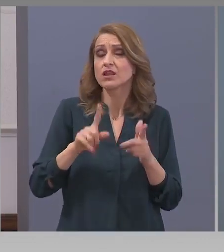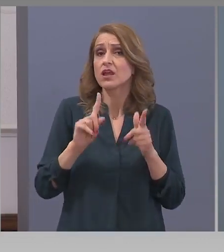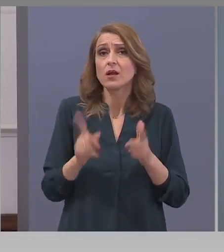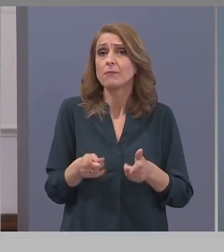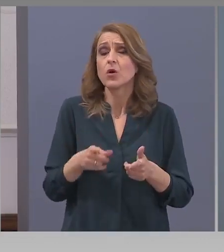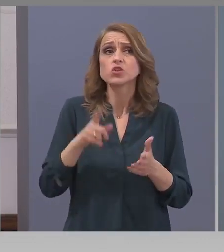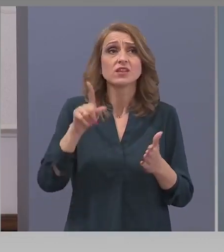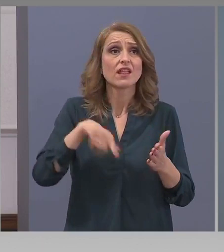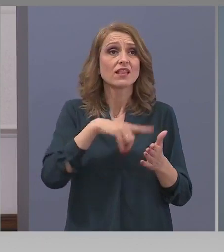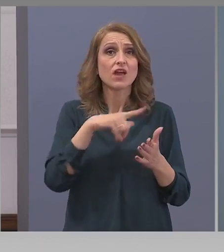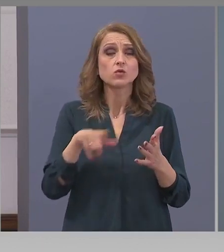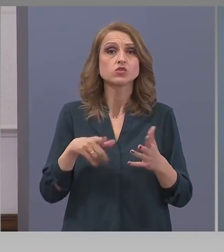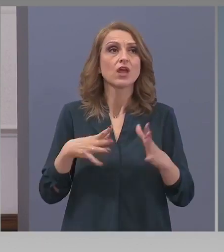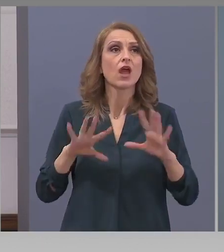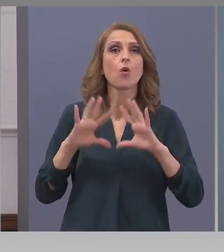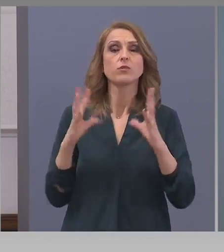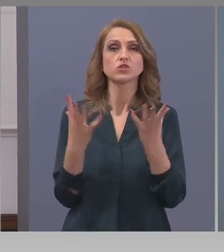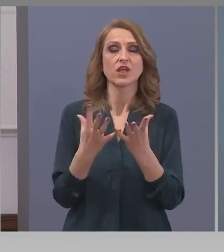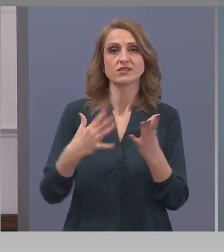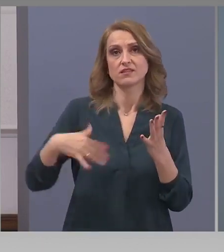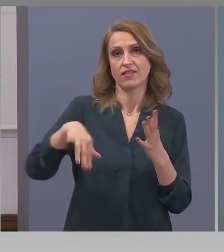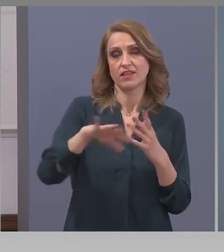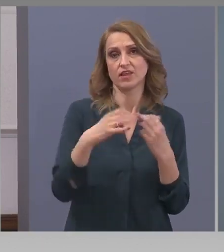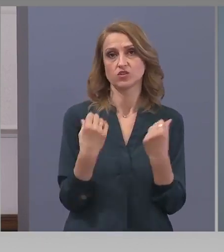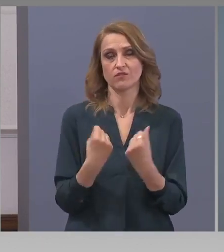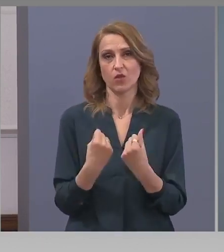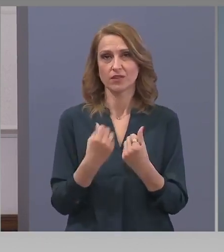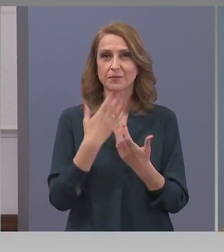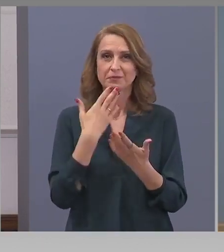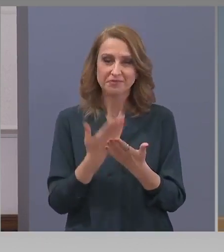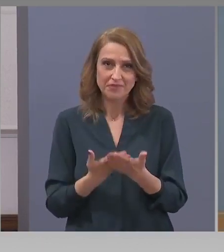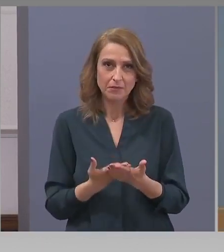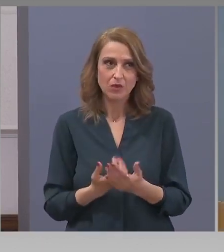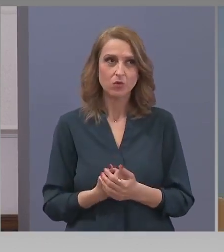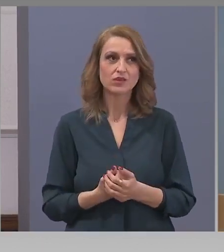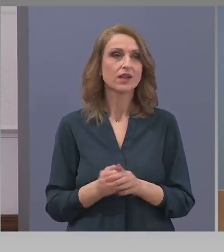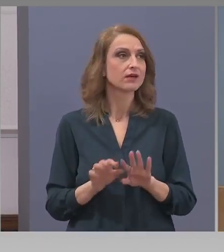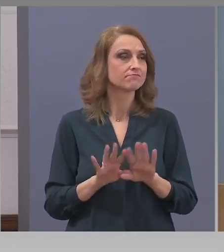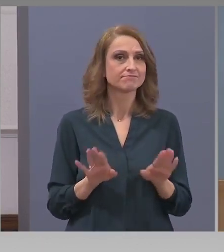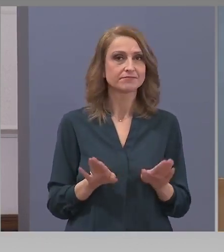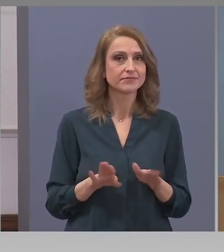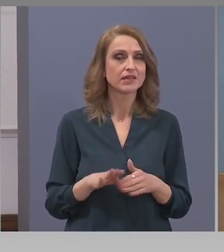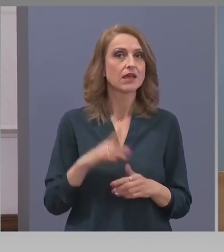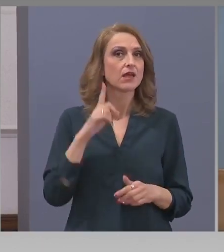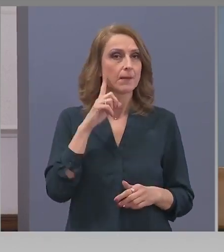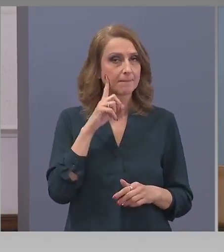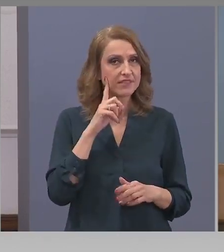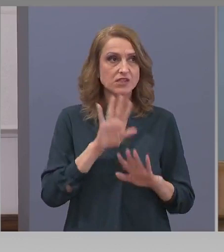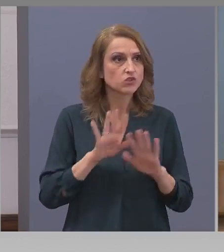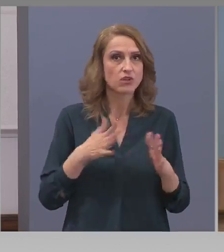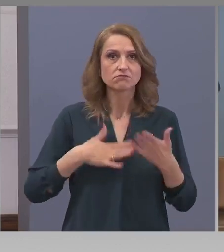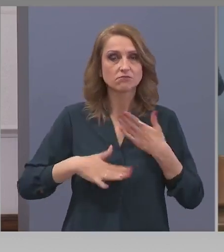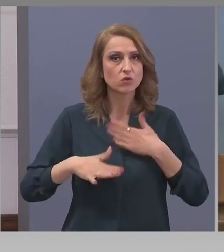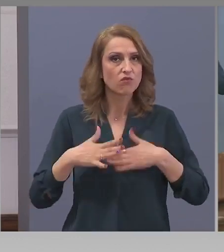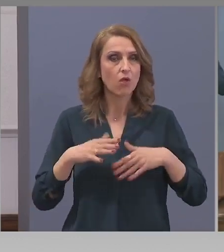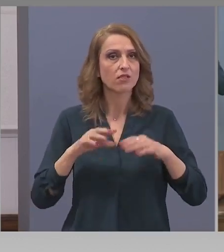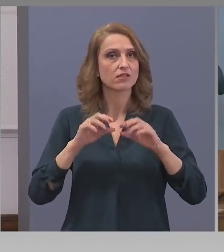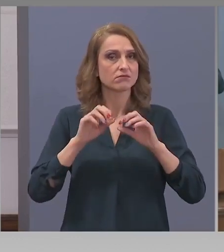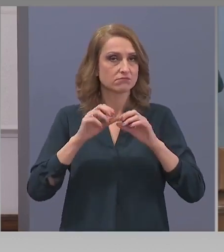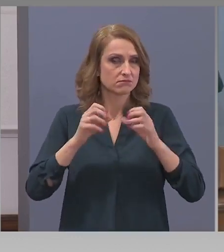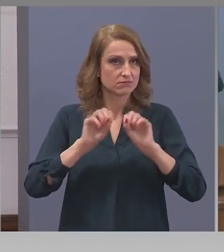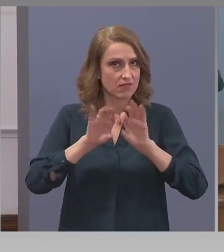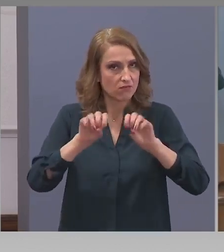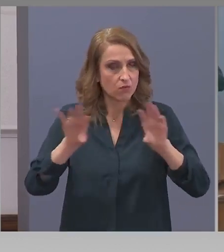доста от социалните и обществени функции. Благодаря на доктор Семичиев. Колеги, мисля, че задоволихме любописството ви.